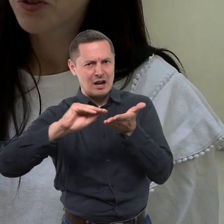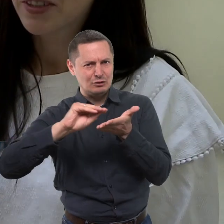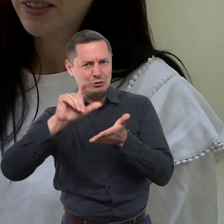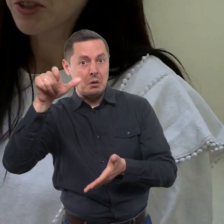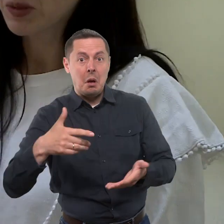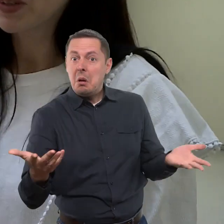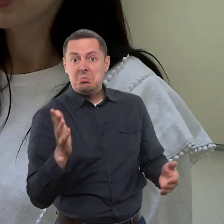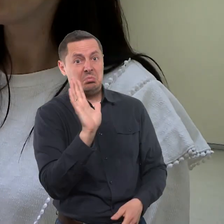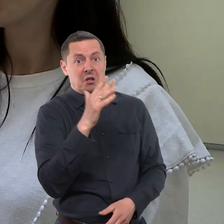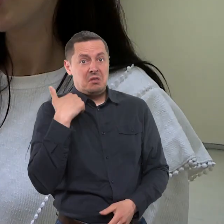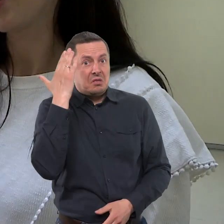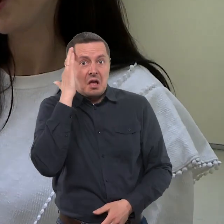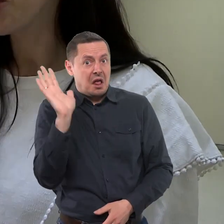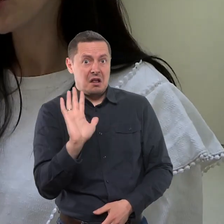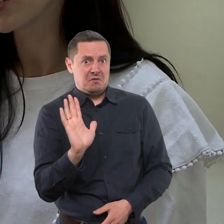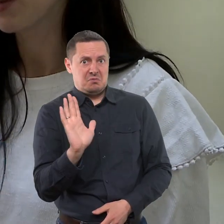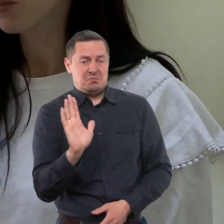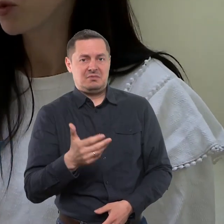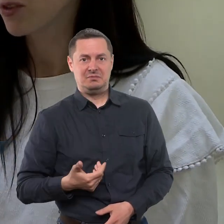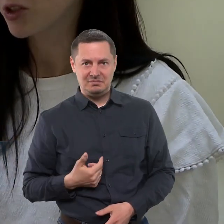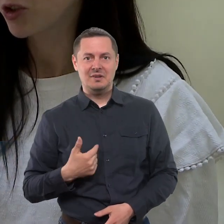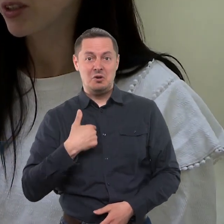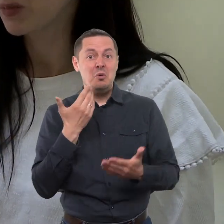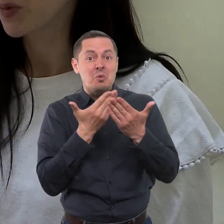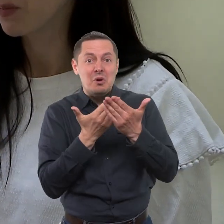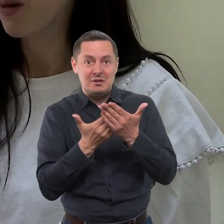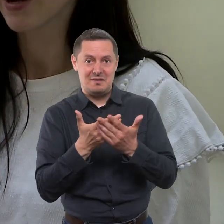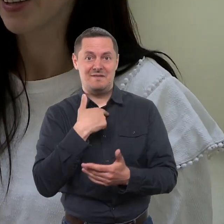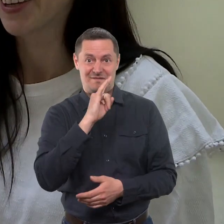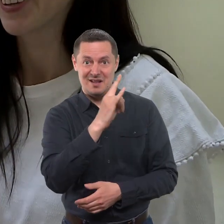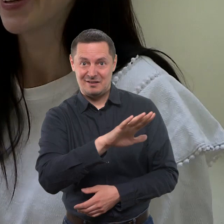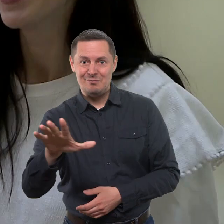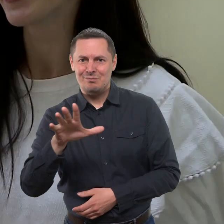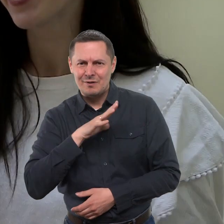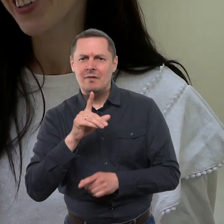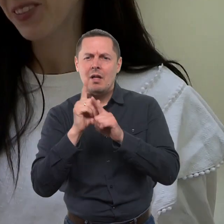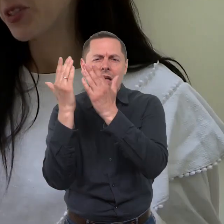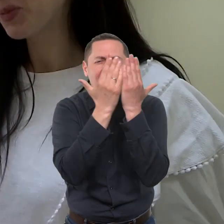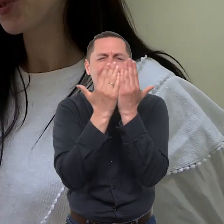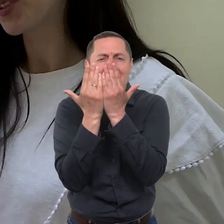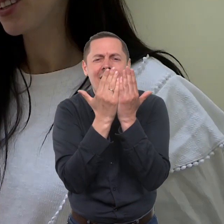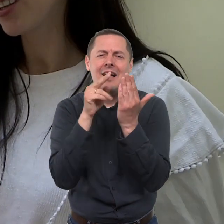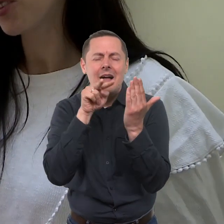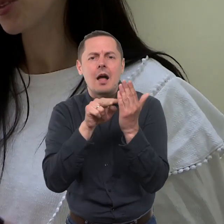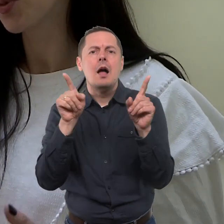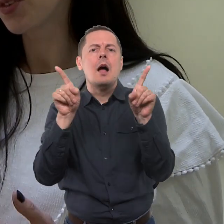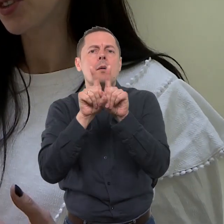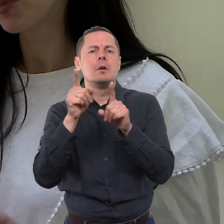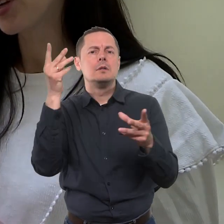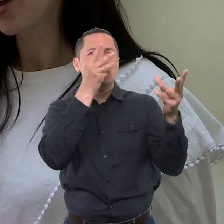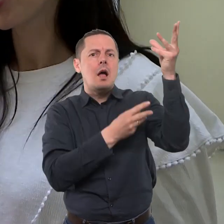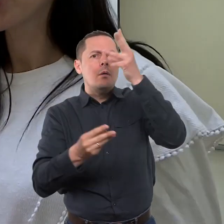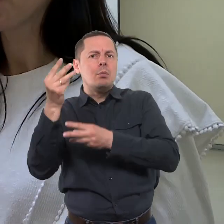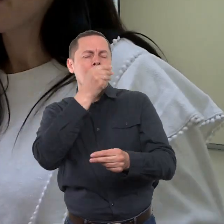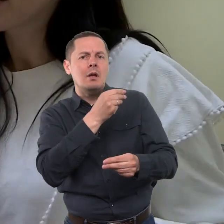Nežinojau ir kažkaip net galbūt jau nesitikėjusiu, nes man būdavo rašytojai kaip magai. Dėl to, kad pasimdavau knygą ir jeigu jie būdavo